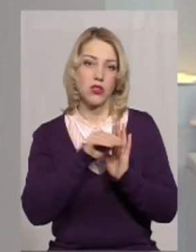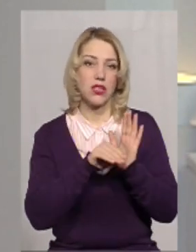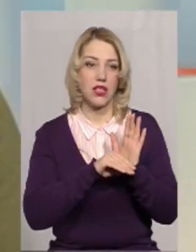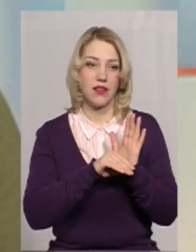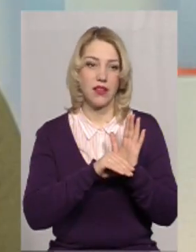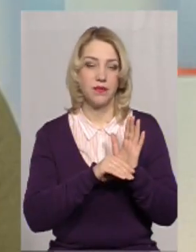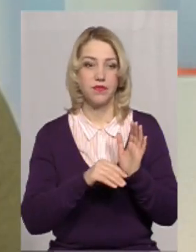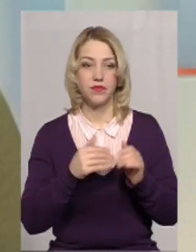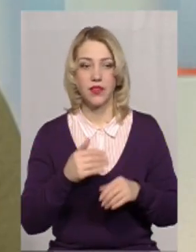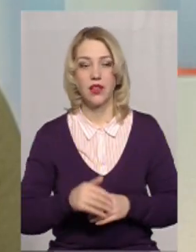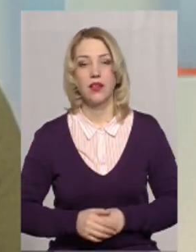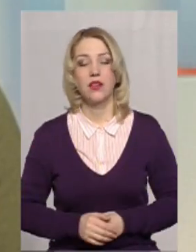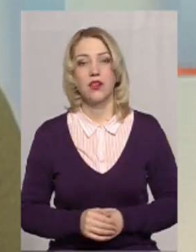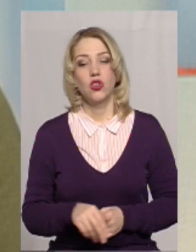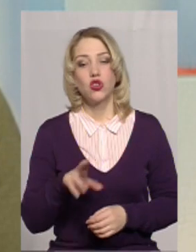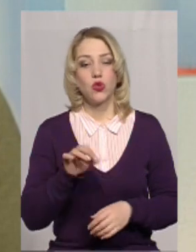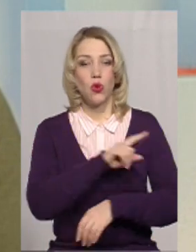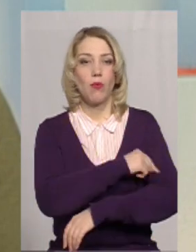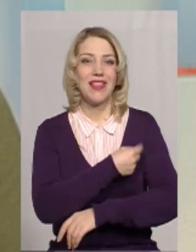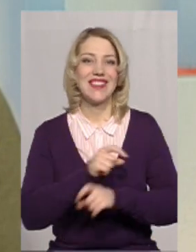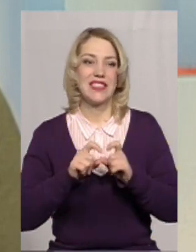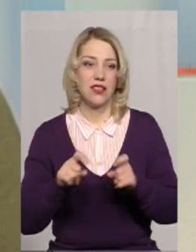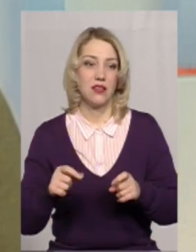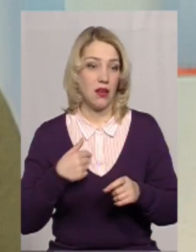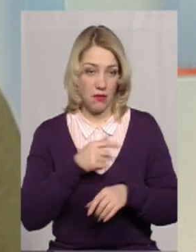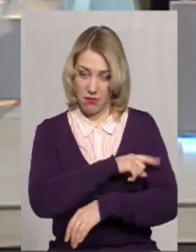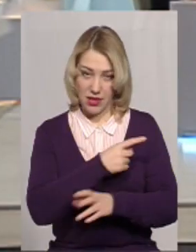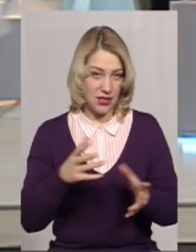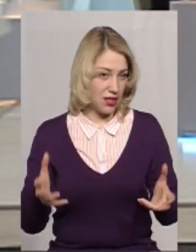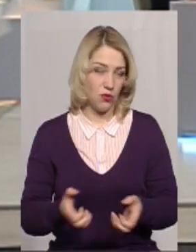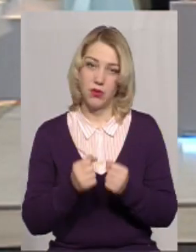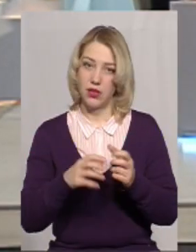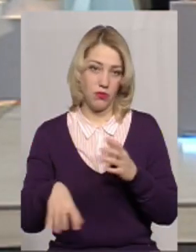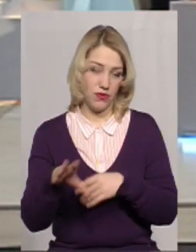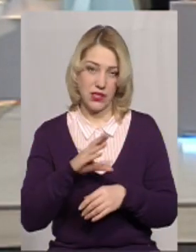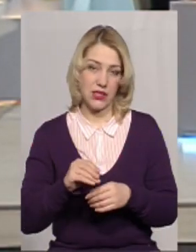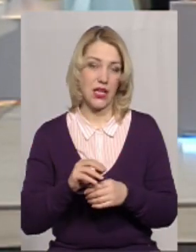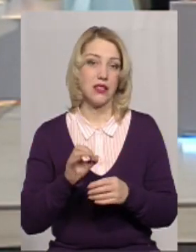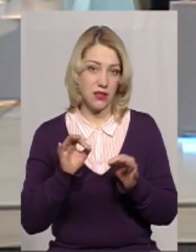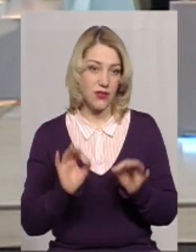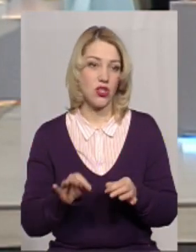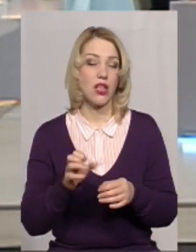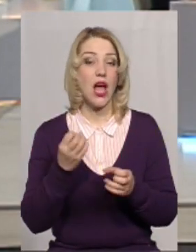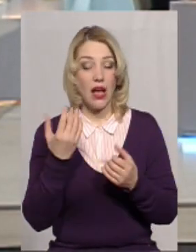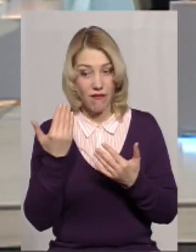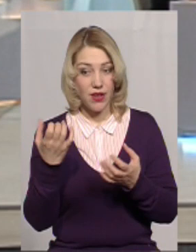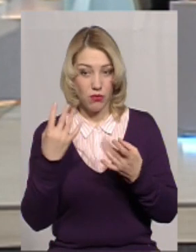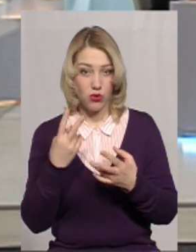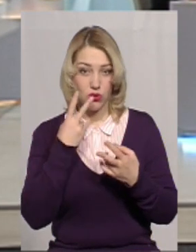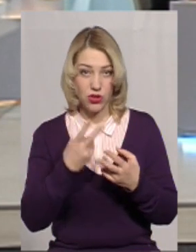Соціальне розподілення... Медицина? Ми підтримали. Ви все підтримуєте? Звичайно. Ви просто хотіли, щоб